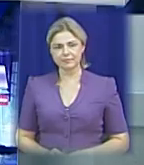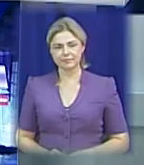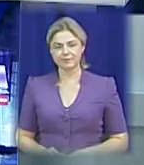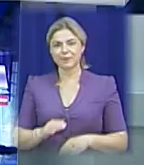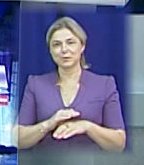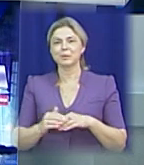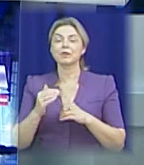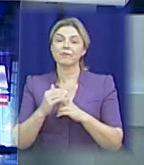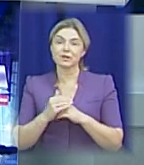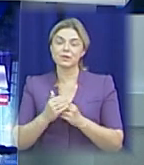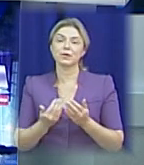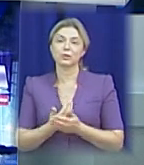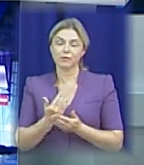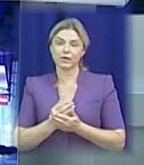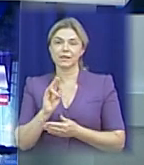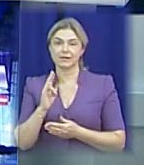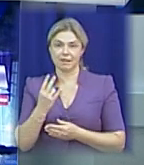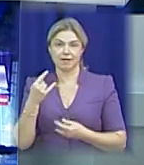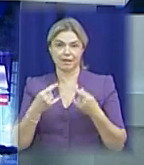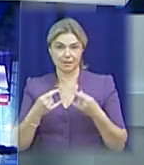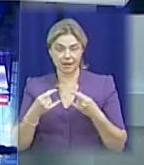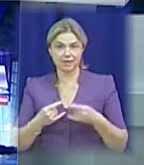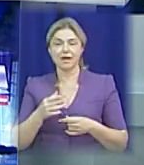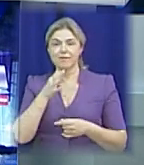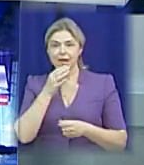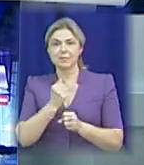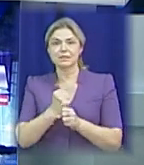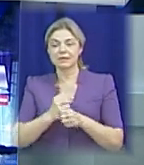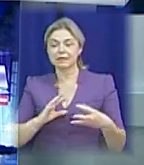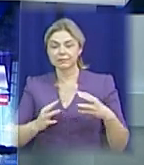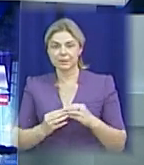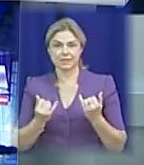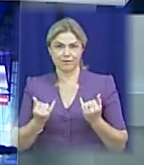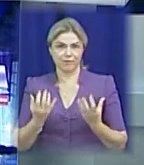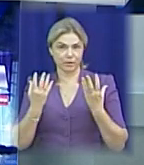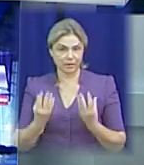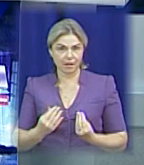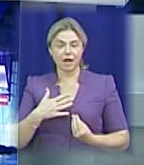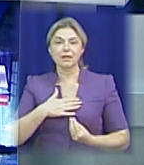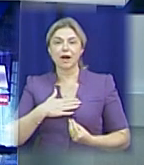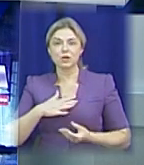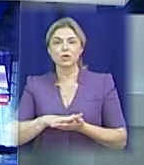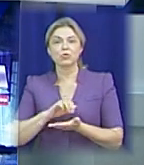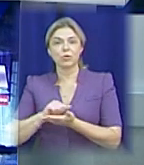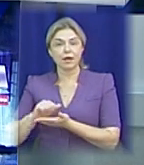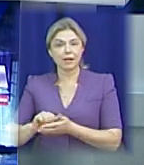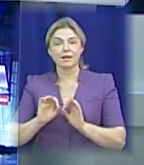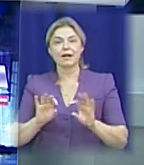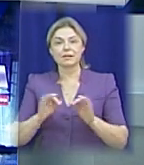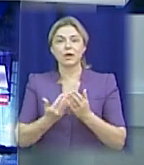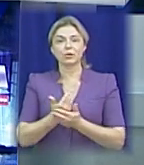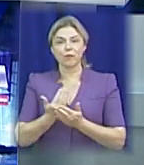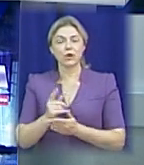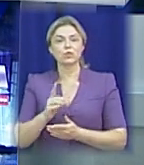Добрий вечір. Новини на телеканалі Миколаїв. Час підбитий інформаційним підсумом дня. Наші журналісти розкажуть про події, які сталися